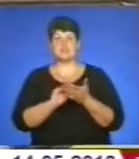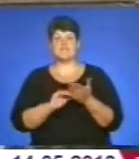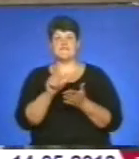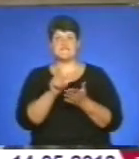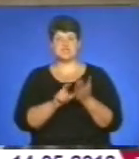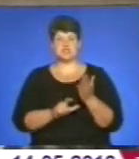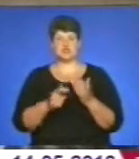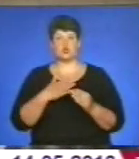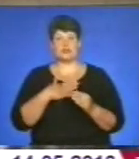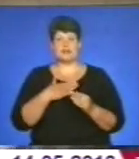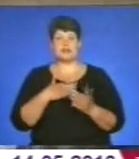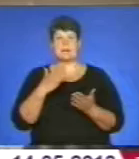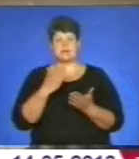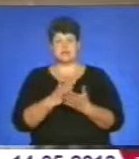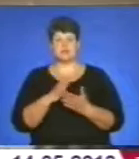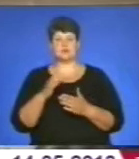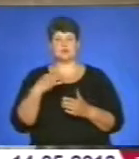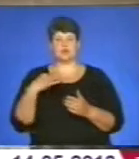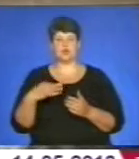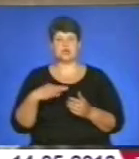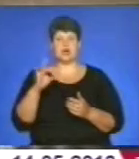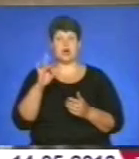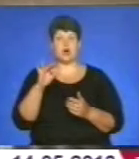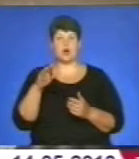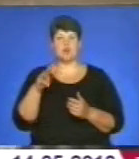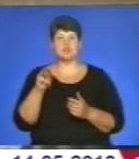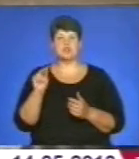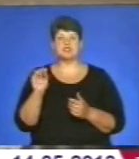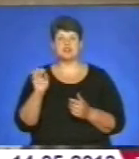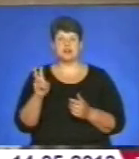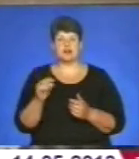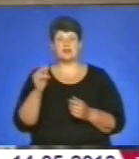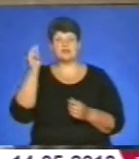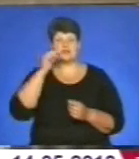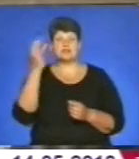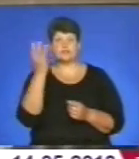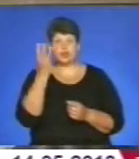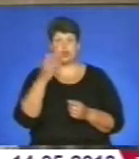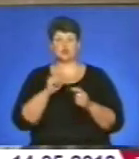І маю синоцька Ромчика, який навчається в трьох школах.